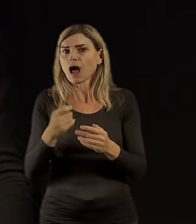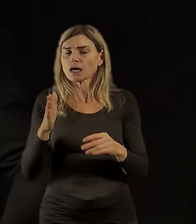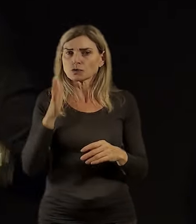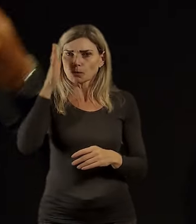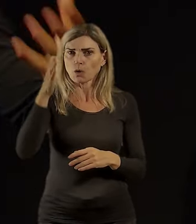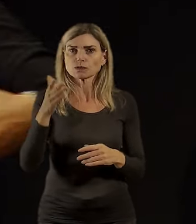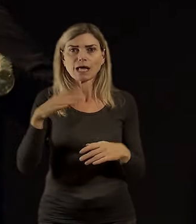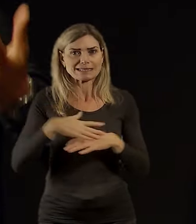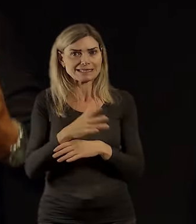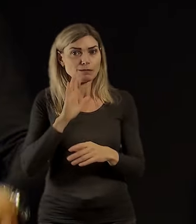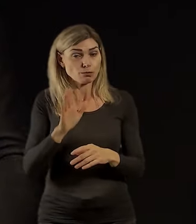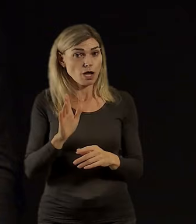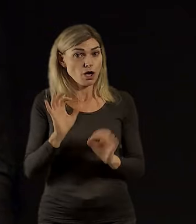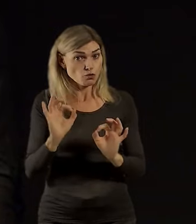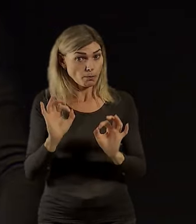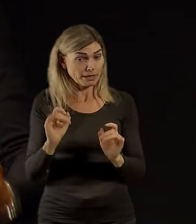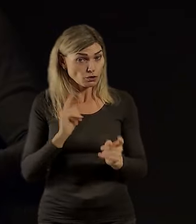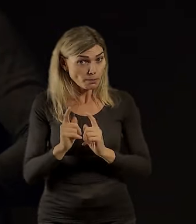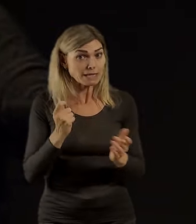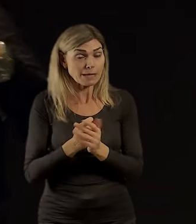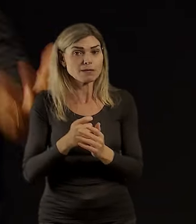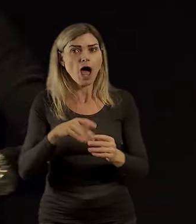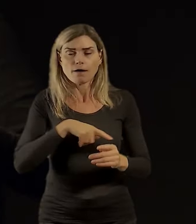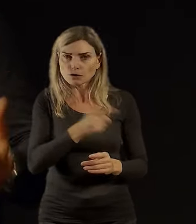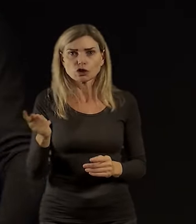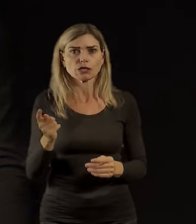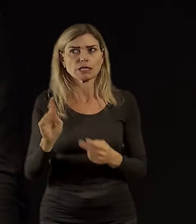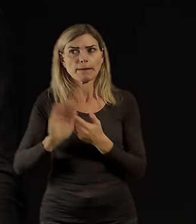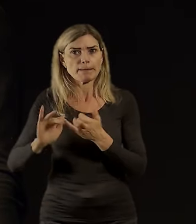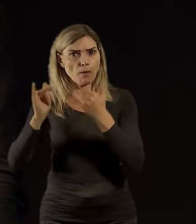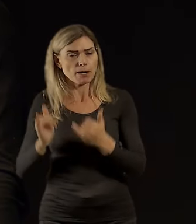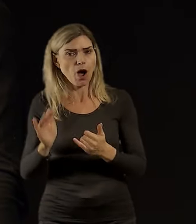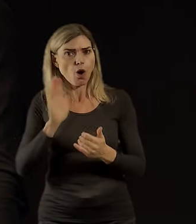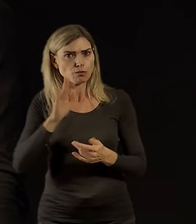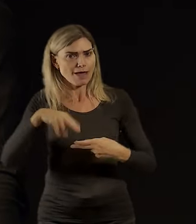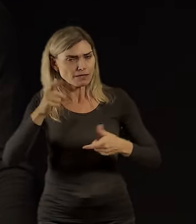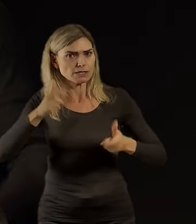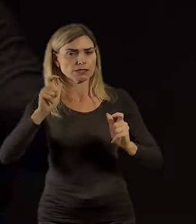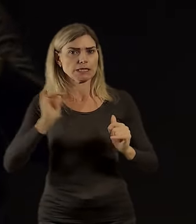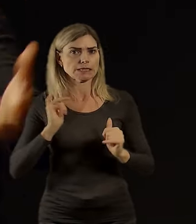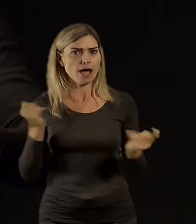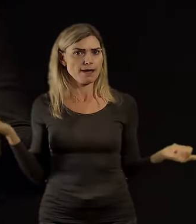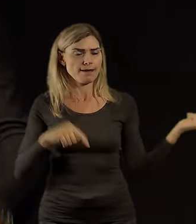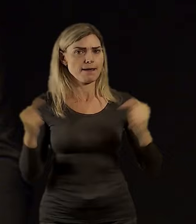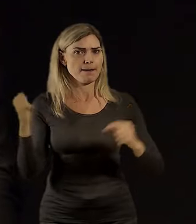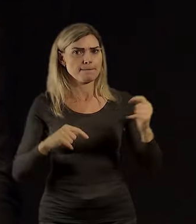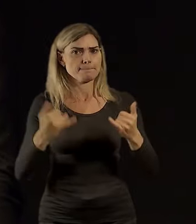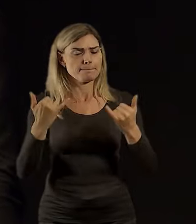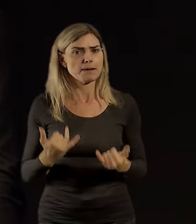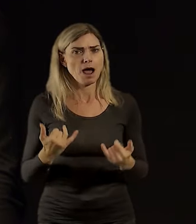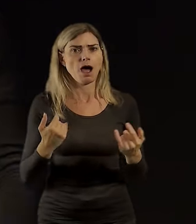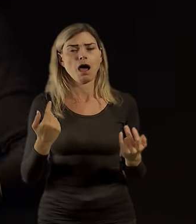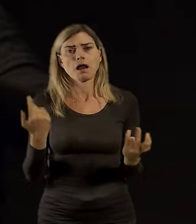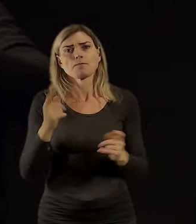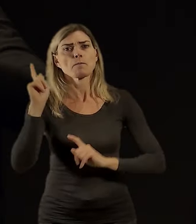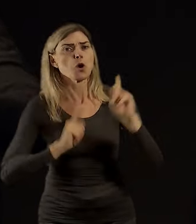jednodušší a bude vlastně atraktivnější pracovat v Praze, zařizovat tady nějaké pochůzky, studovat